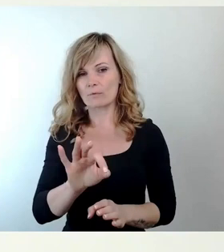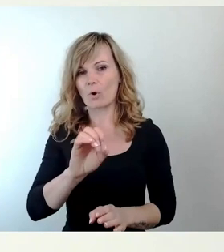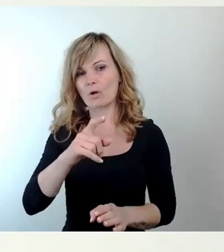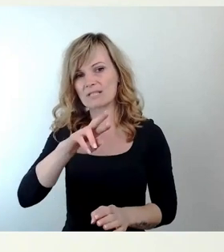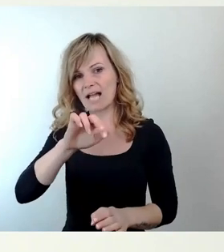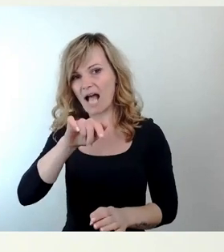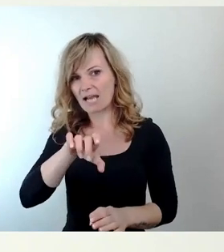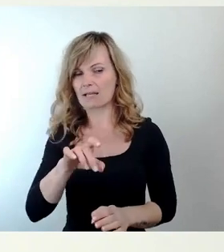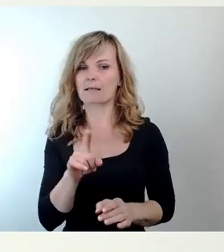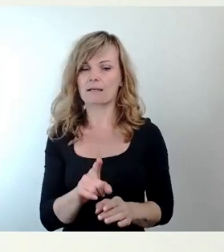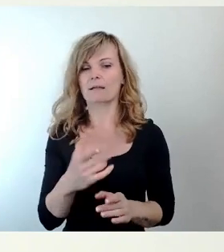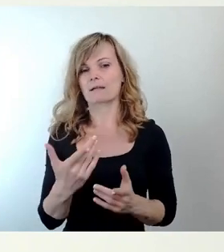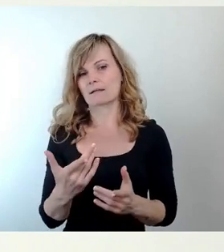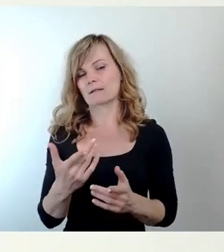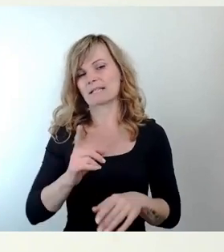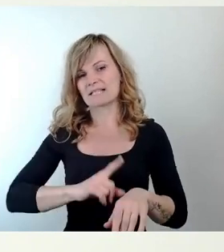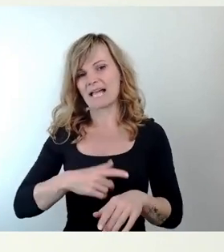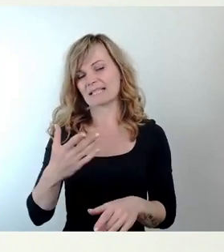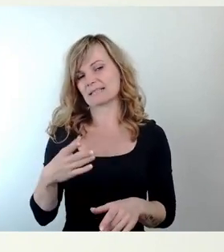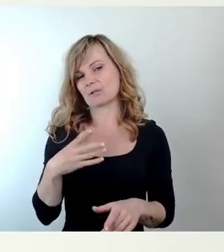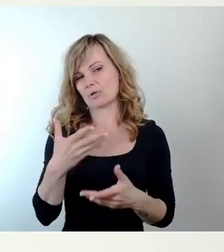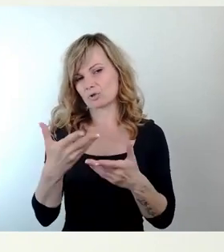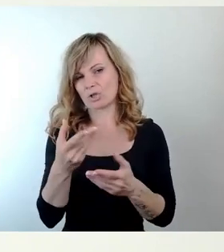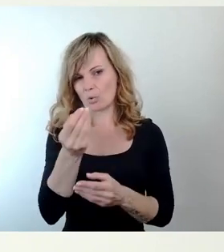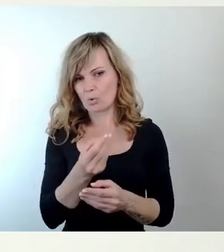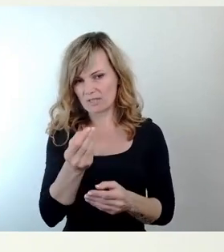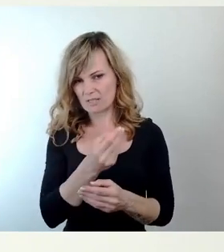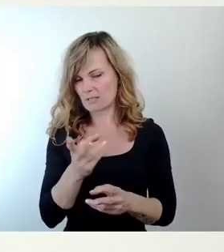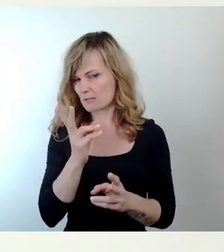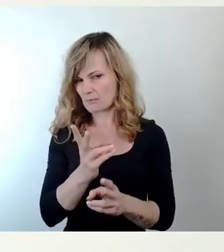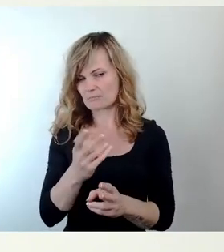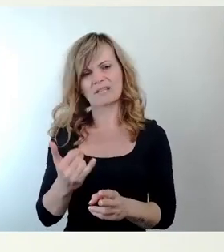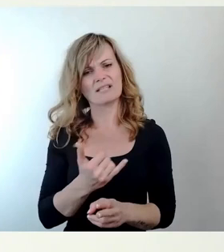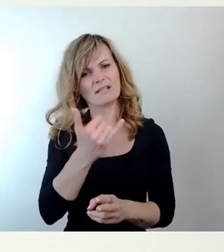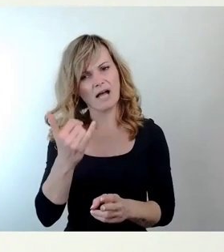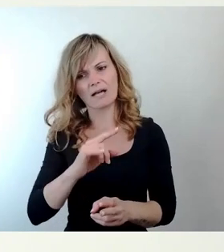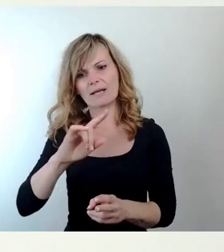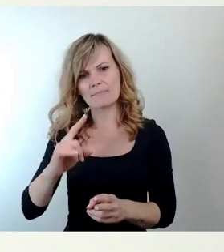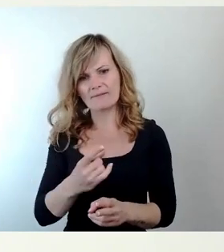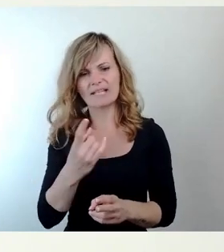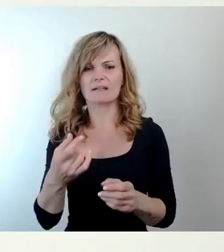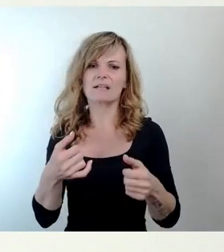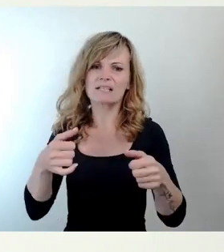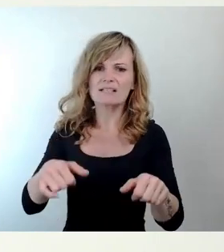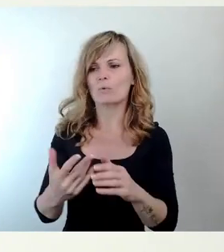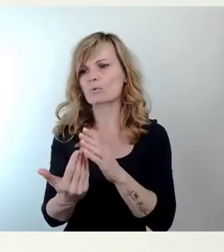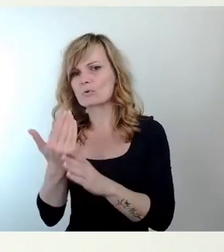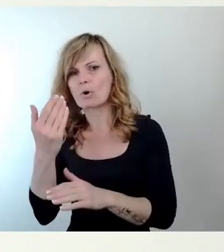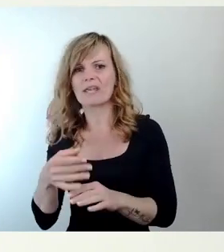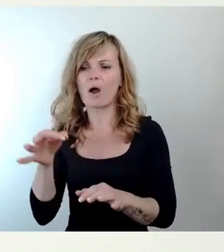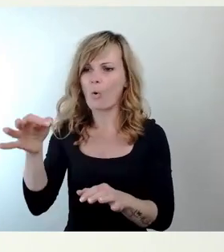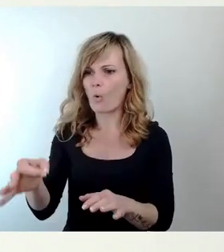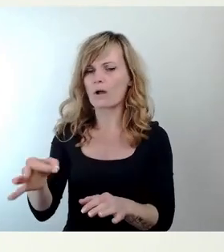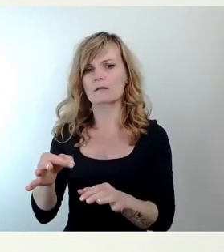die nun, wenn man so will, sesshaft werden kann, über Jahre immer wieder gezwungen, neue Orte zu